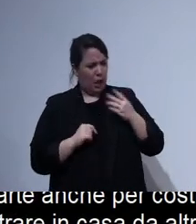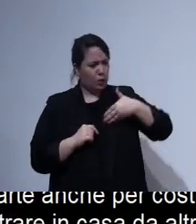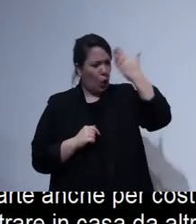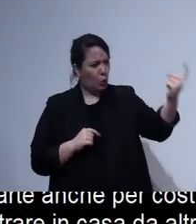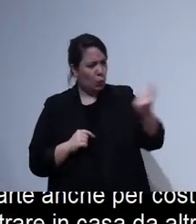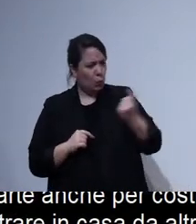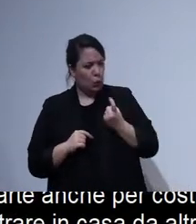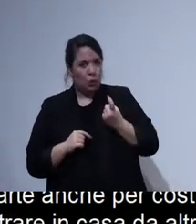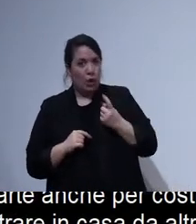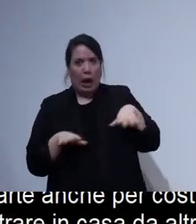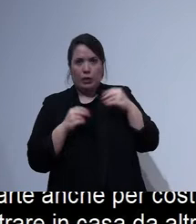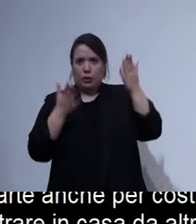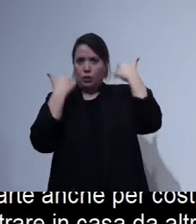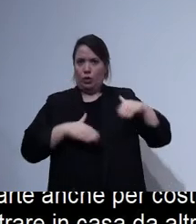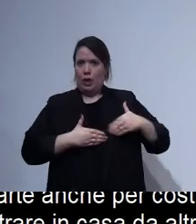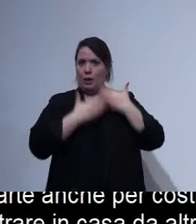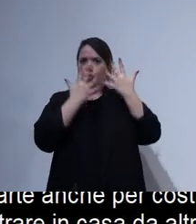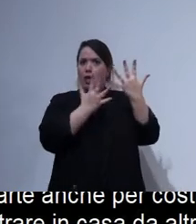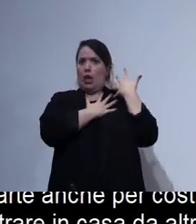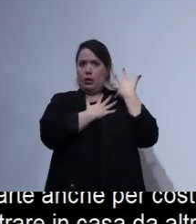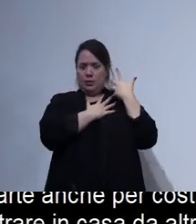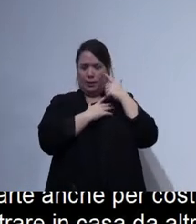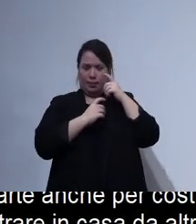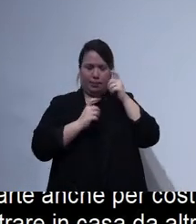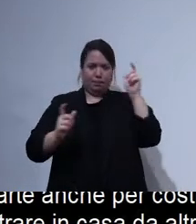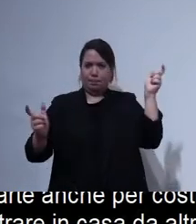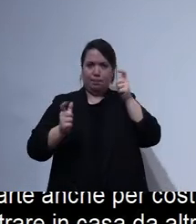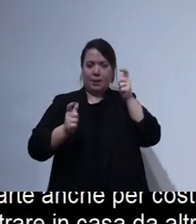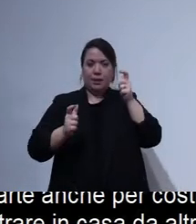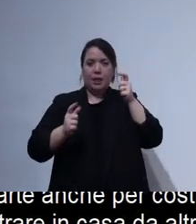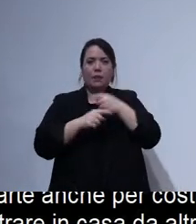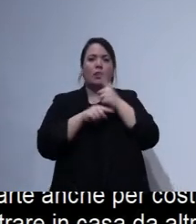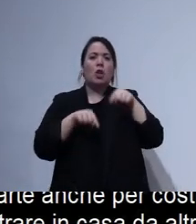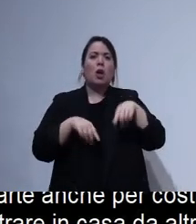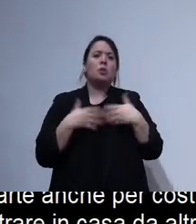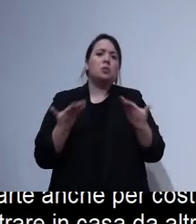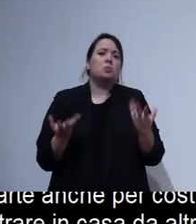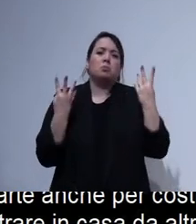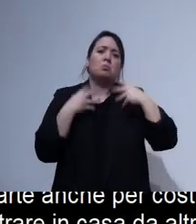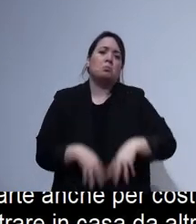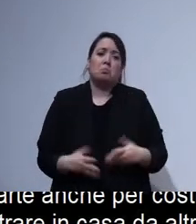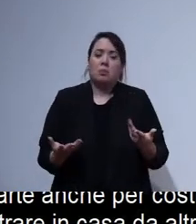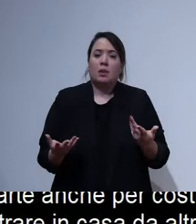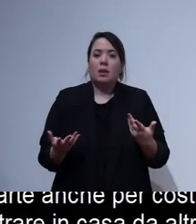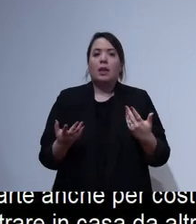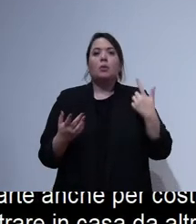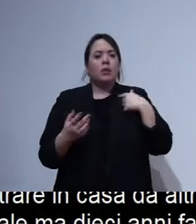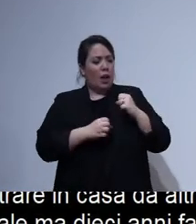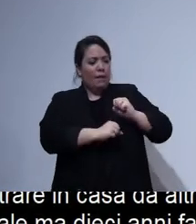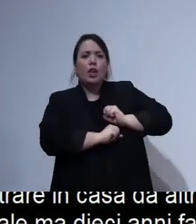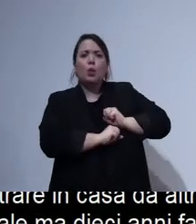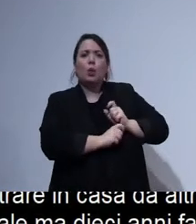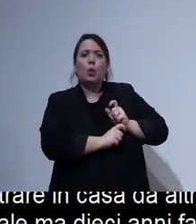li guardavano tutti con gli occhi veramente allucinati. E come si faceva a creare un rapporto di fiducia tra due persone che